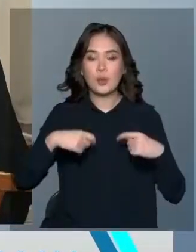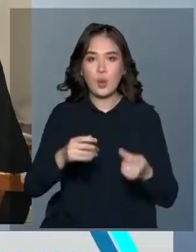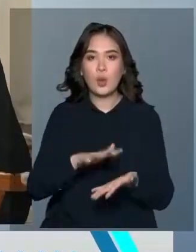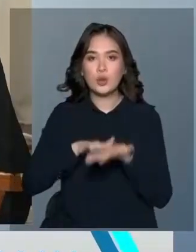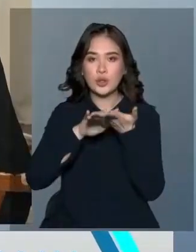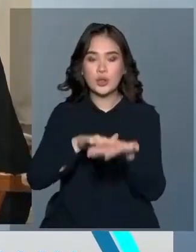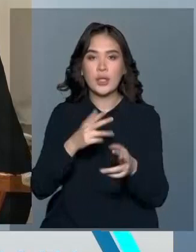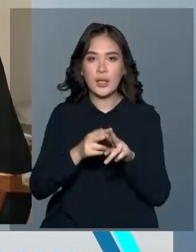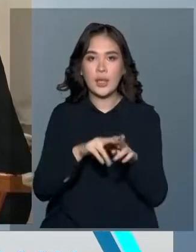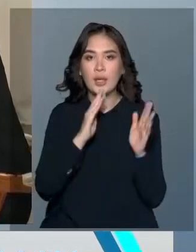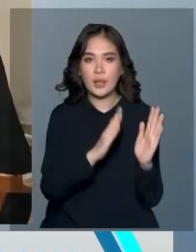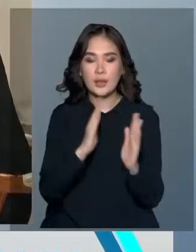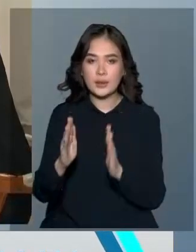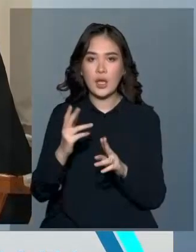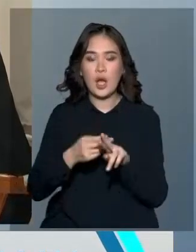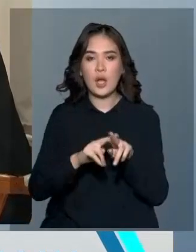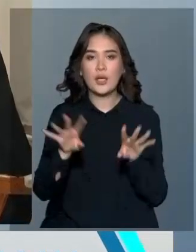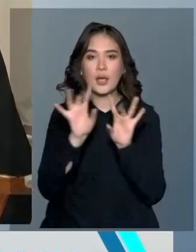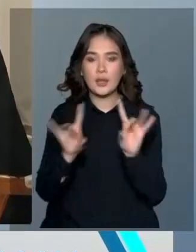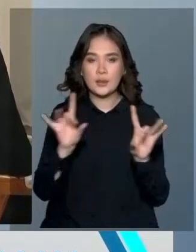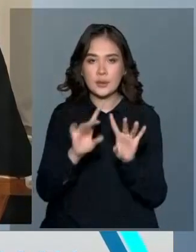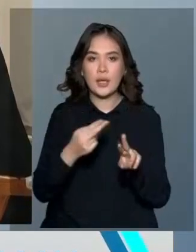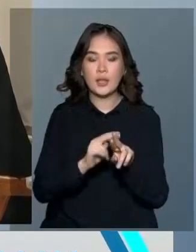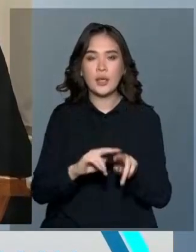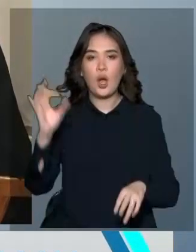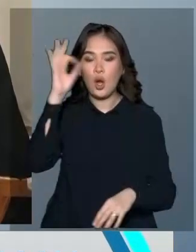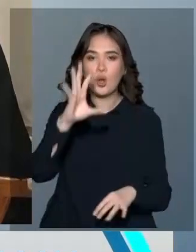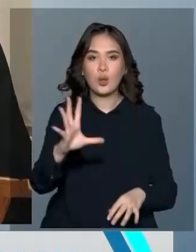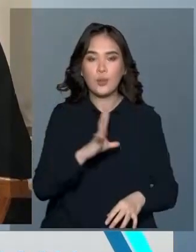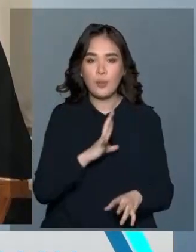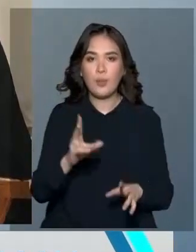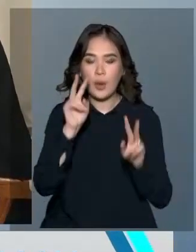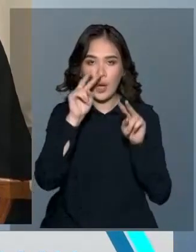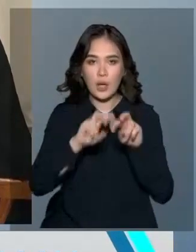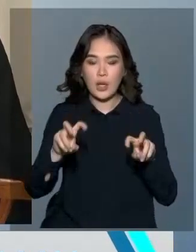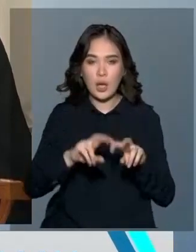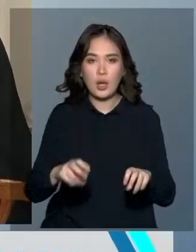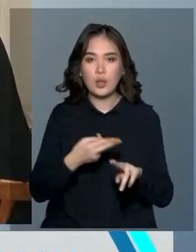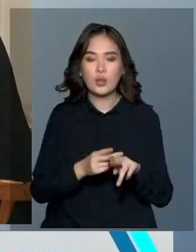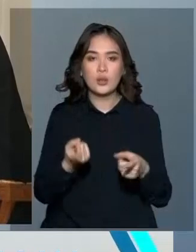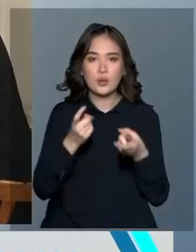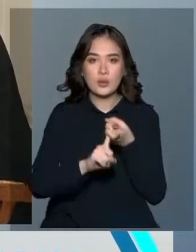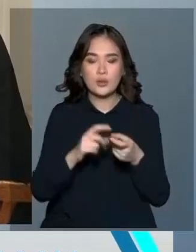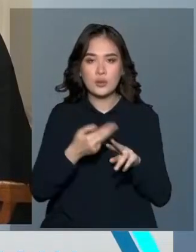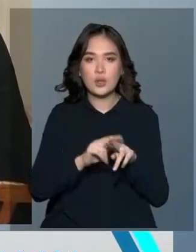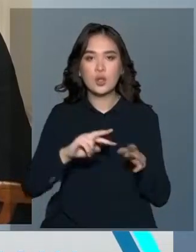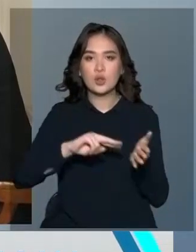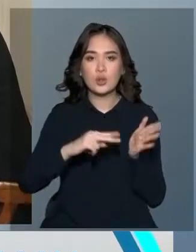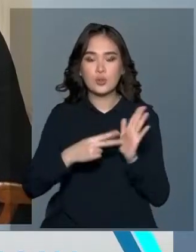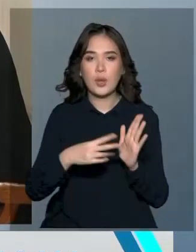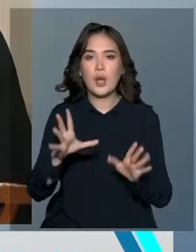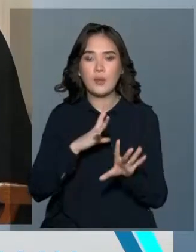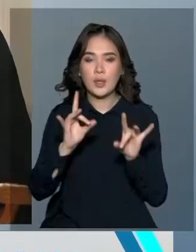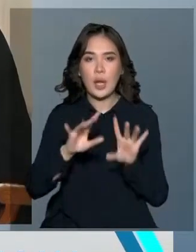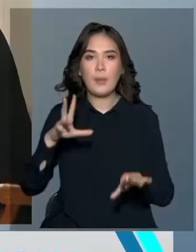өтніштердің ретмен мазымыны туралы ақпарат берді. Сонда яқы конституциялық бақылау өнші қандай шараларды жоспарлағанын әңгімеледі.